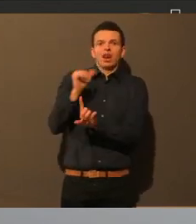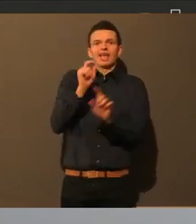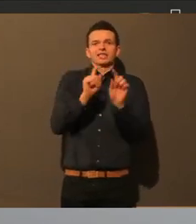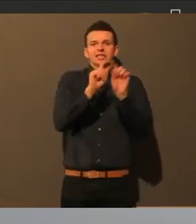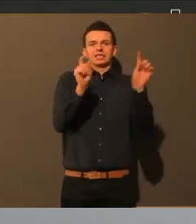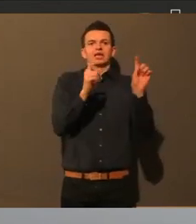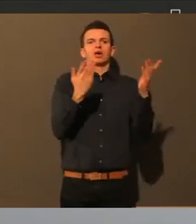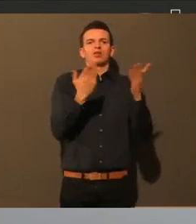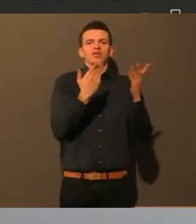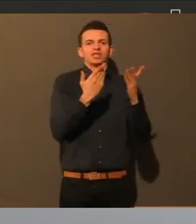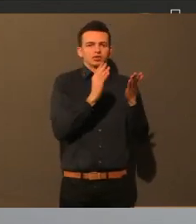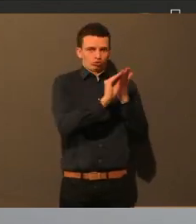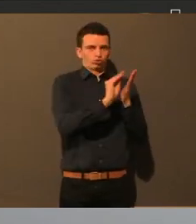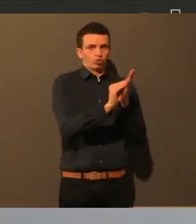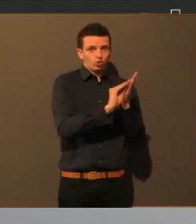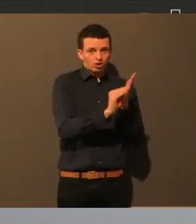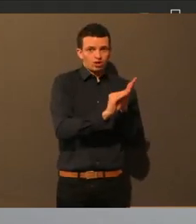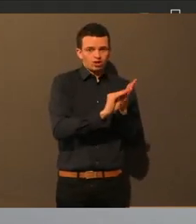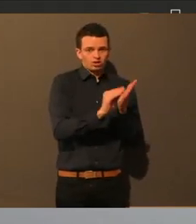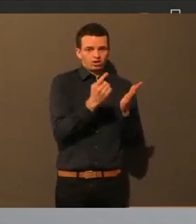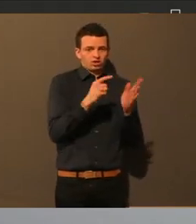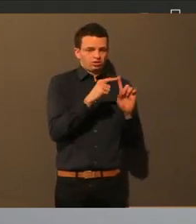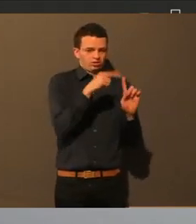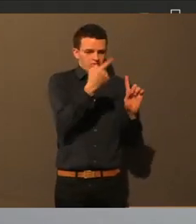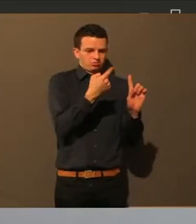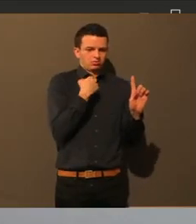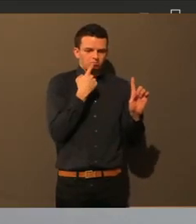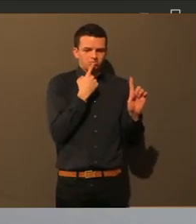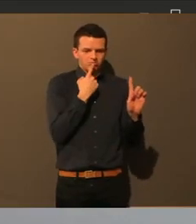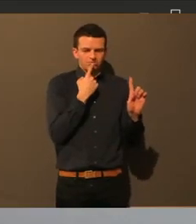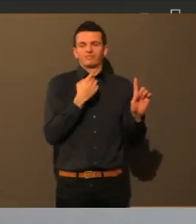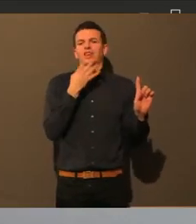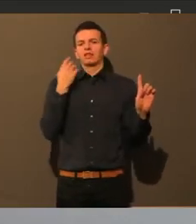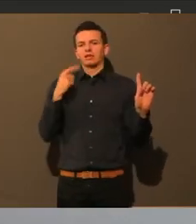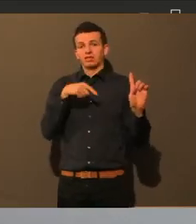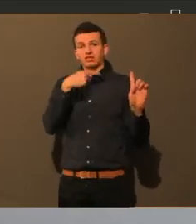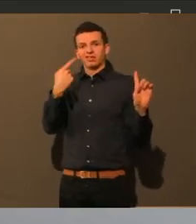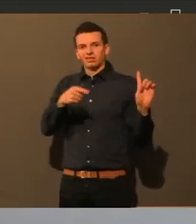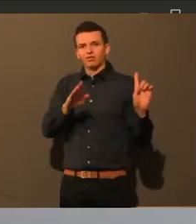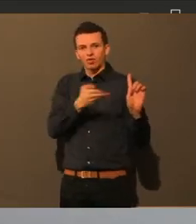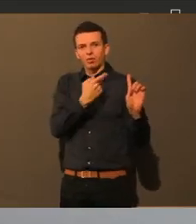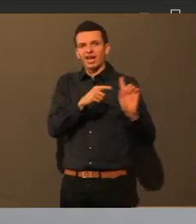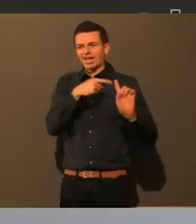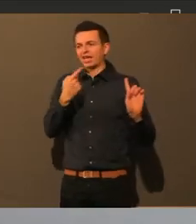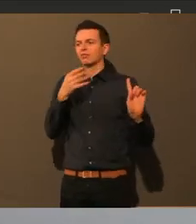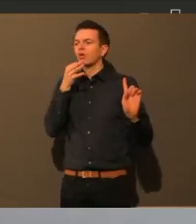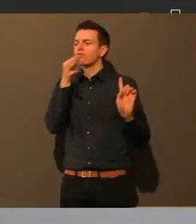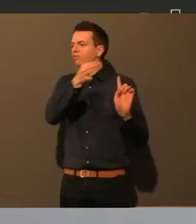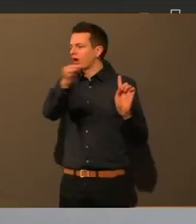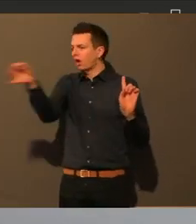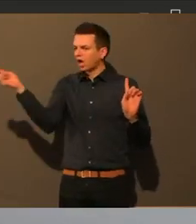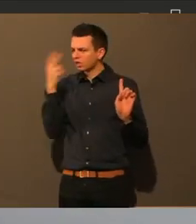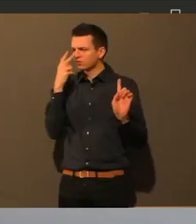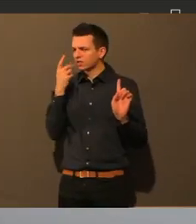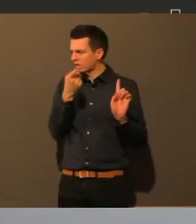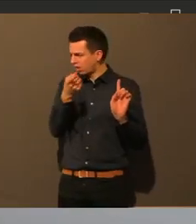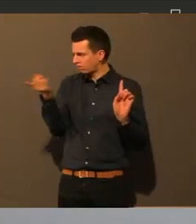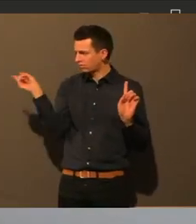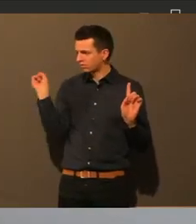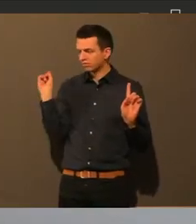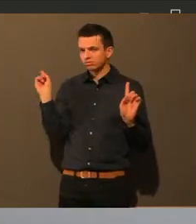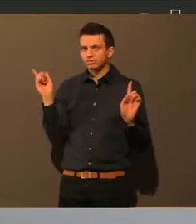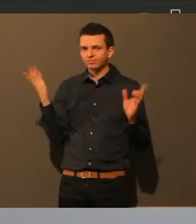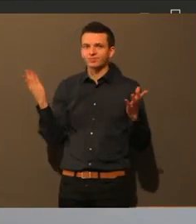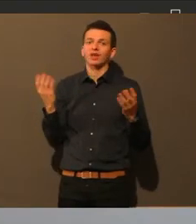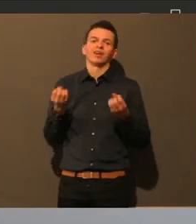schaut es denn aus, also bei den Schülern und so weiter. Das ist das gleiche Thema wie vor vier Wochen im Ding. Klar, sie gehen jetzt nicht